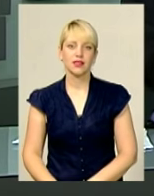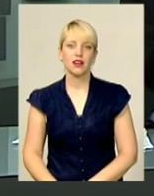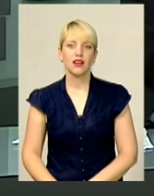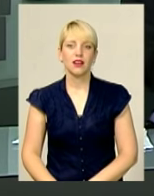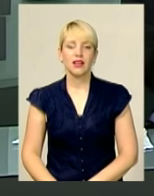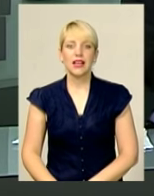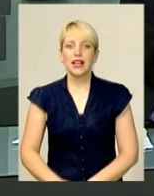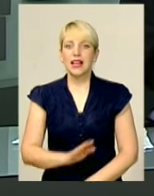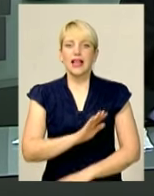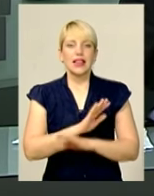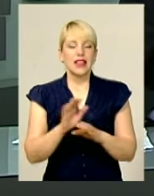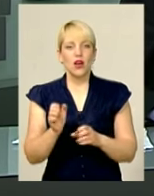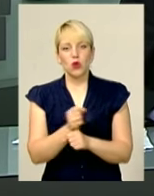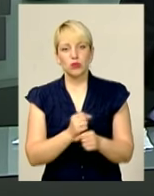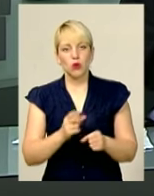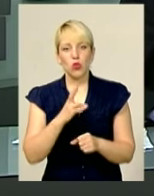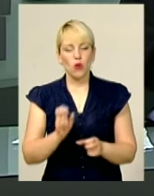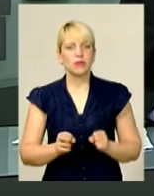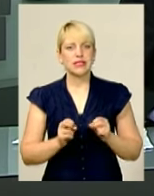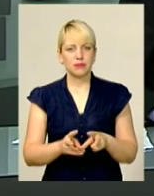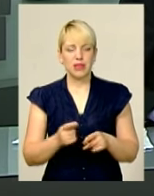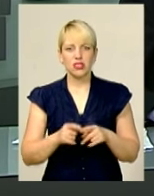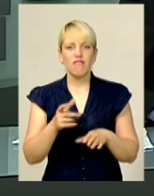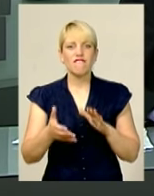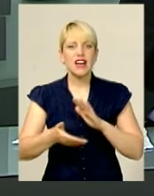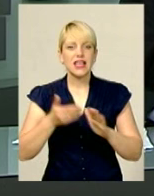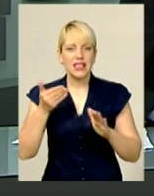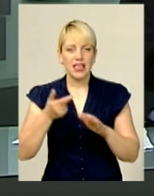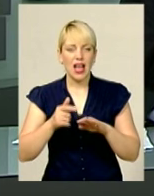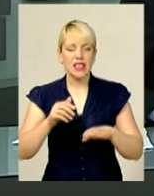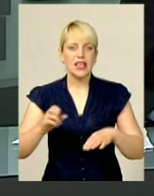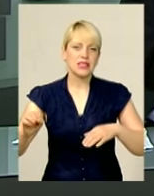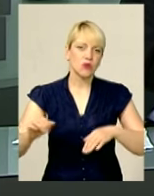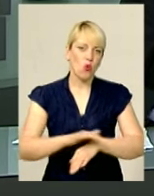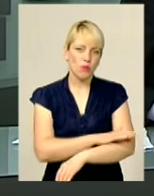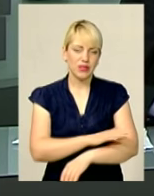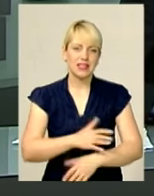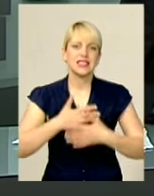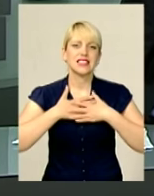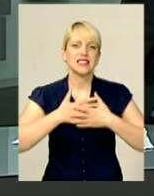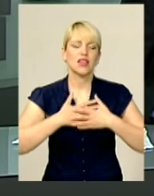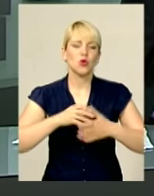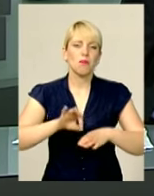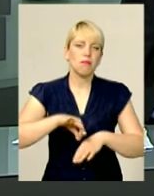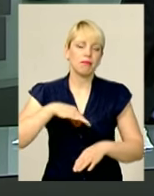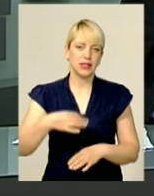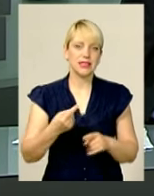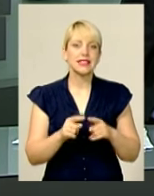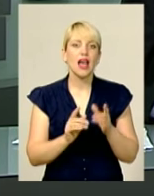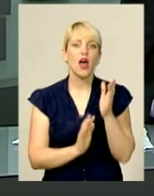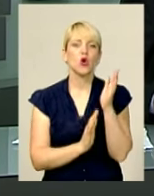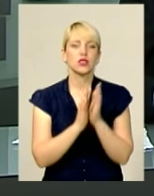Неозброєний, але дуже небезпечний. Він викликає опіки, задуху та нестертний біль. Все це про звичайну рослину –